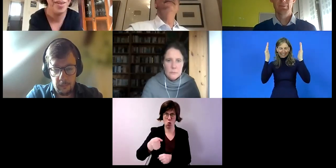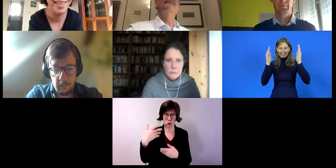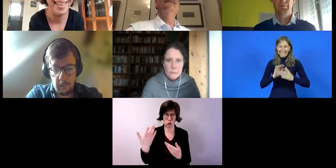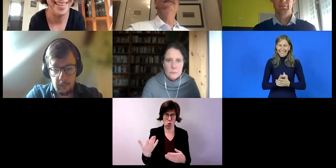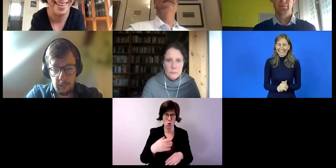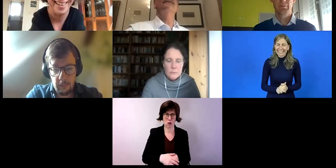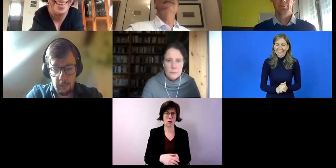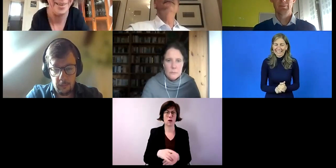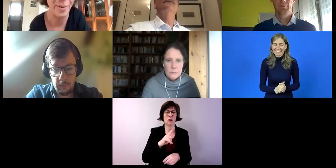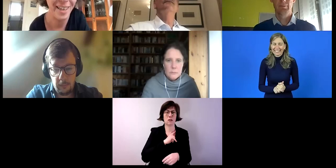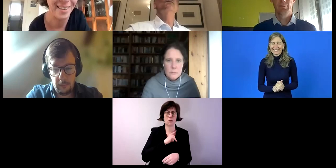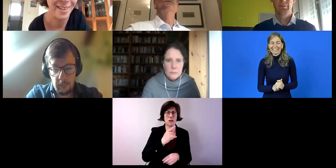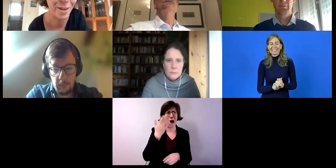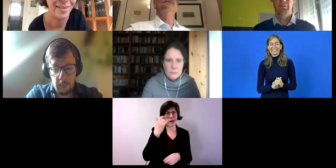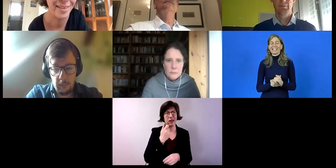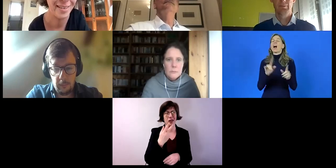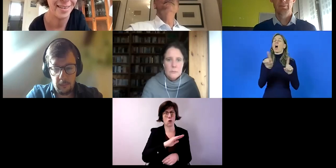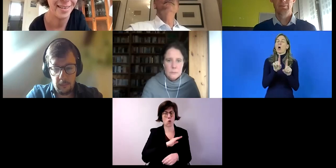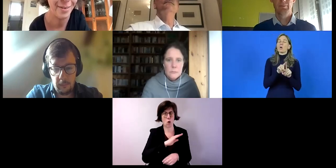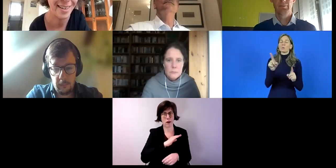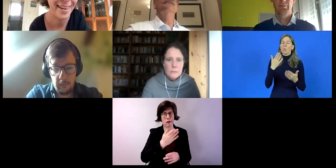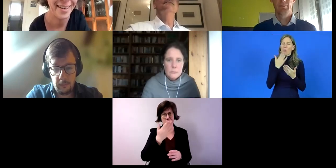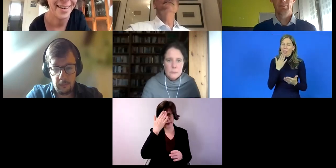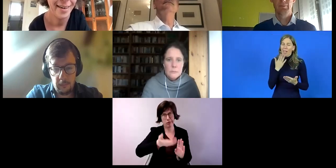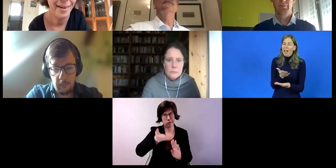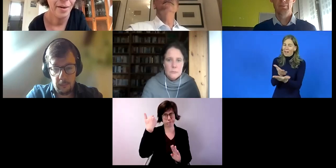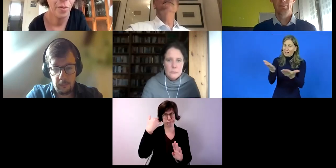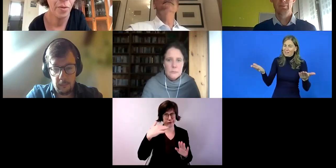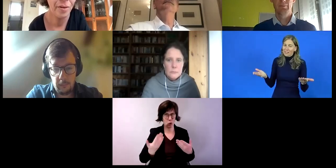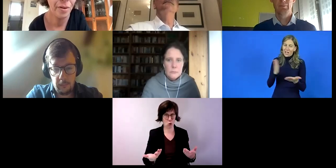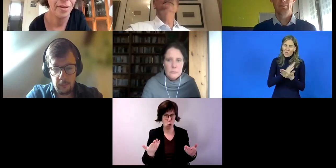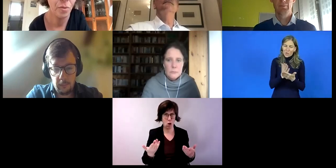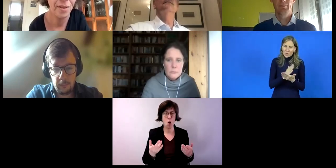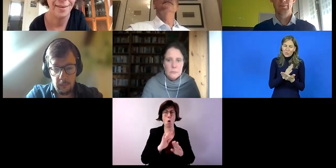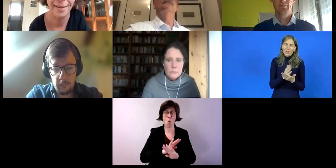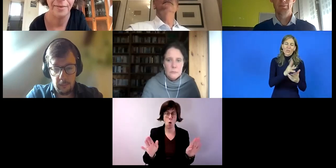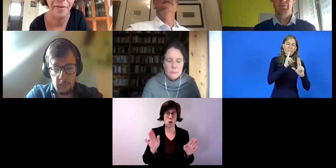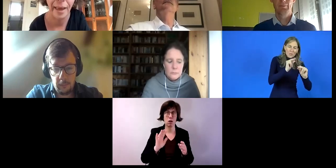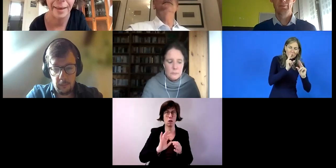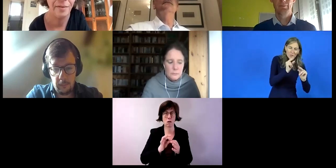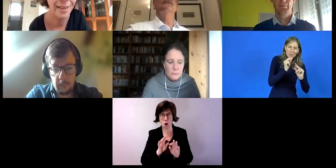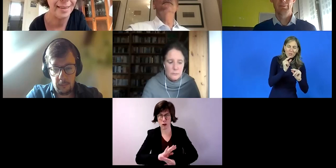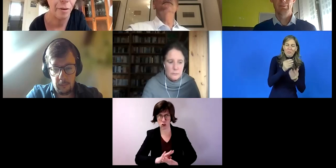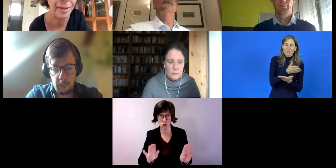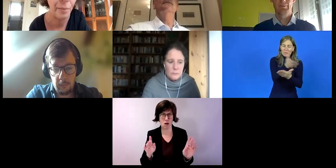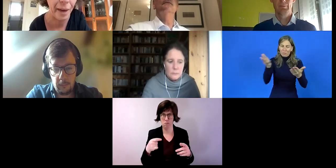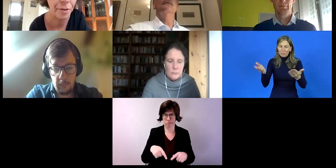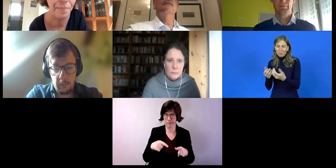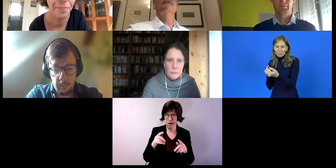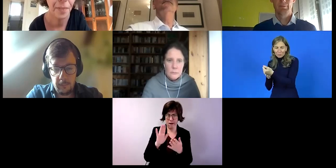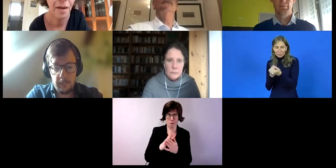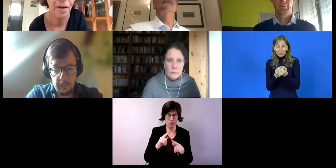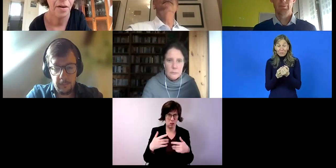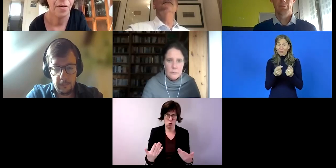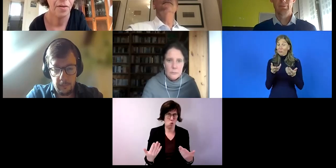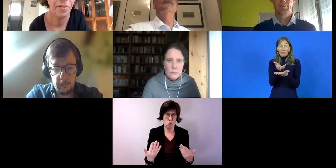Ohne, ich kenne ja einige Kolleginnen schon etwas länger. Ohne euch, ohne sie, hätten wir das hier heute nicht machen können.